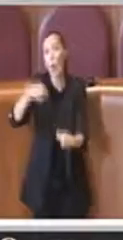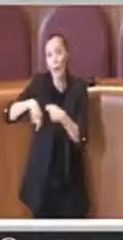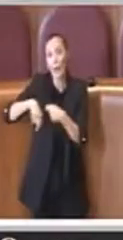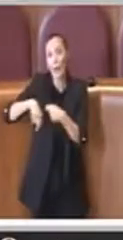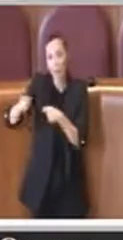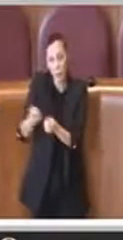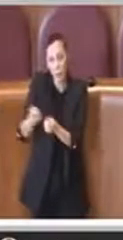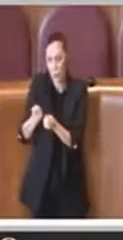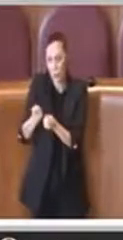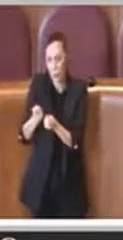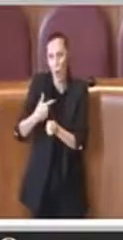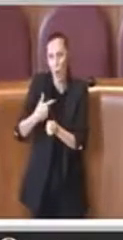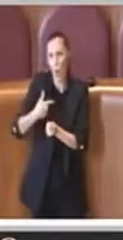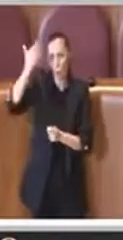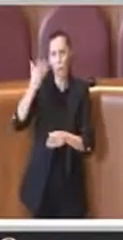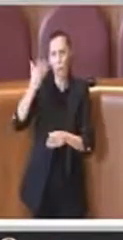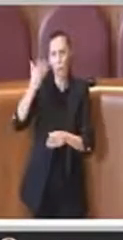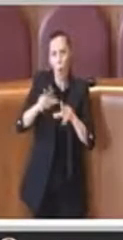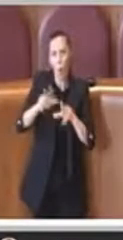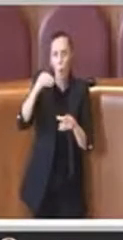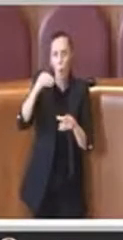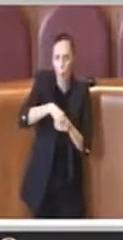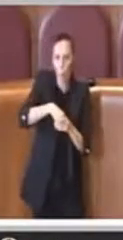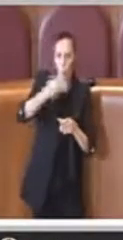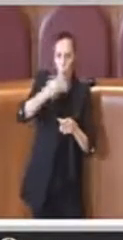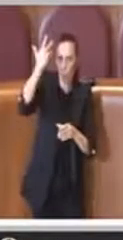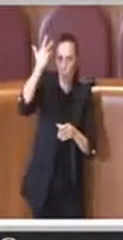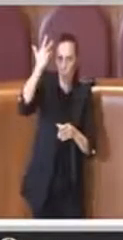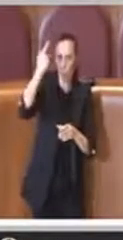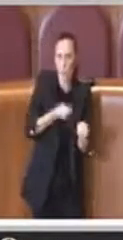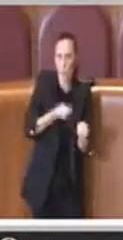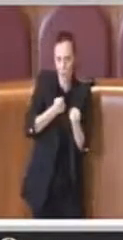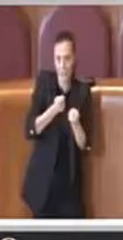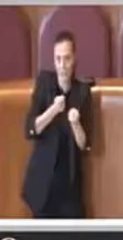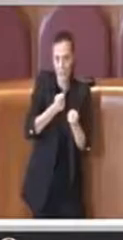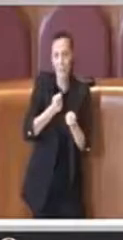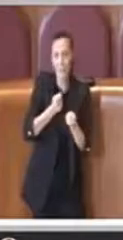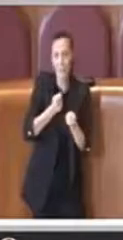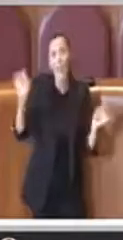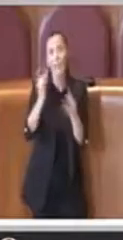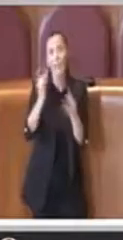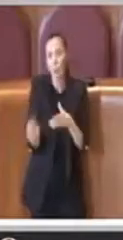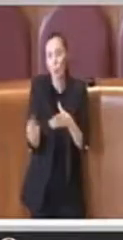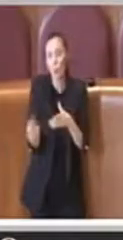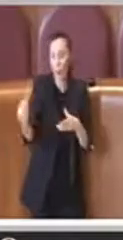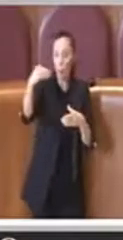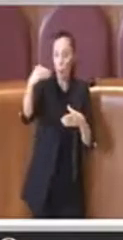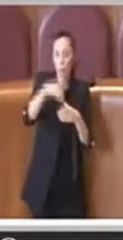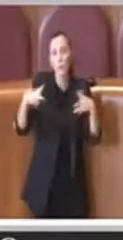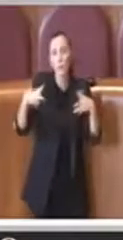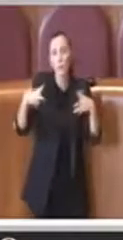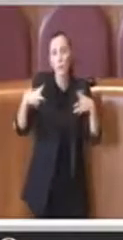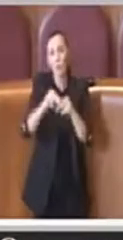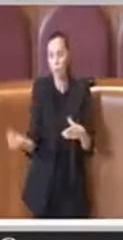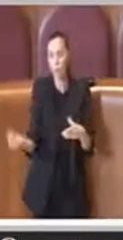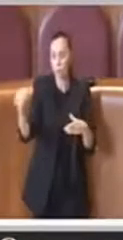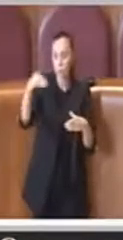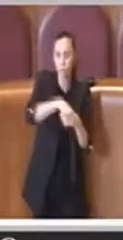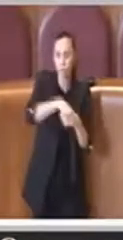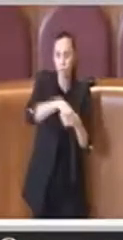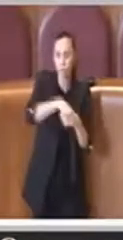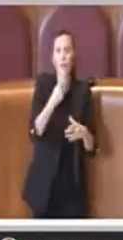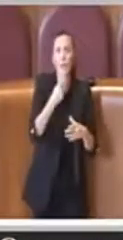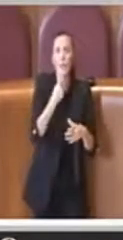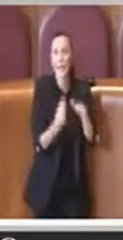momento. L'eventuale re-internalizzazione, dicevo, possa essere fatta nei termini giusti a tutela di tutti.